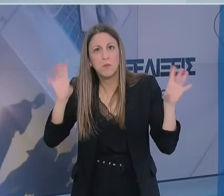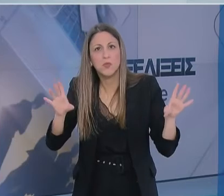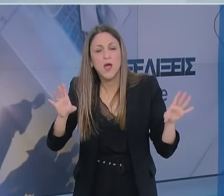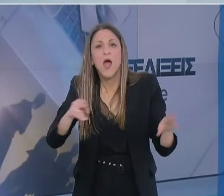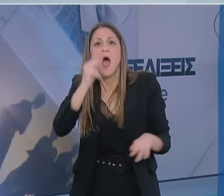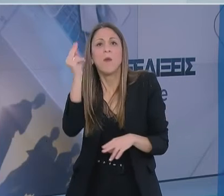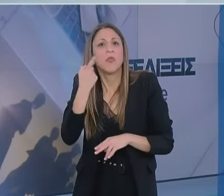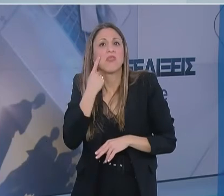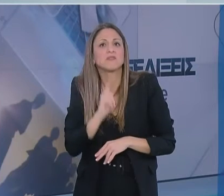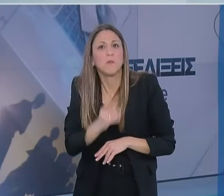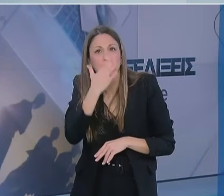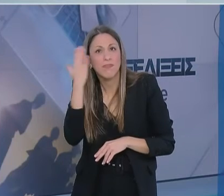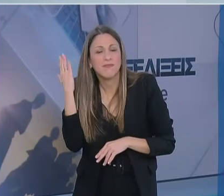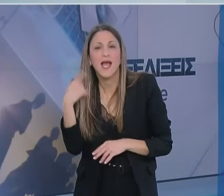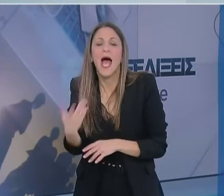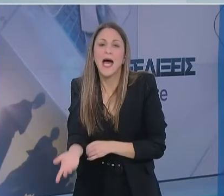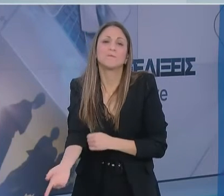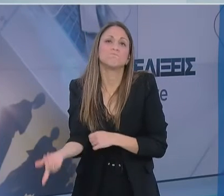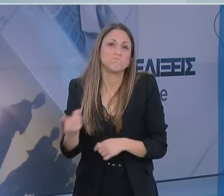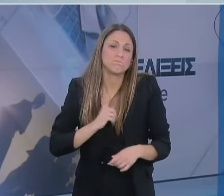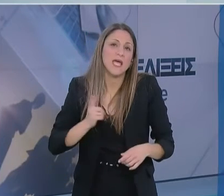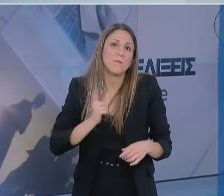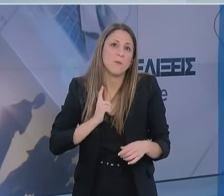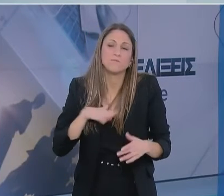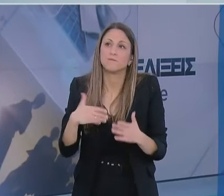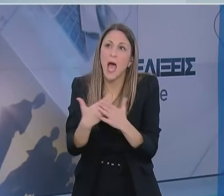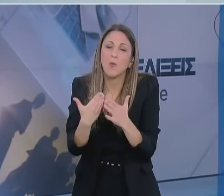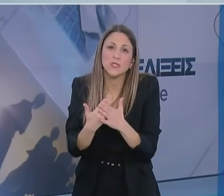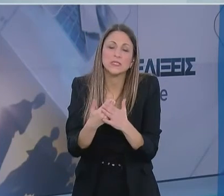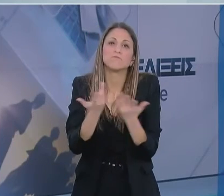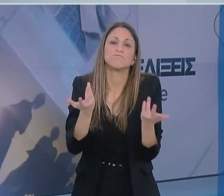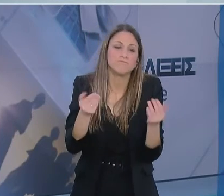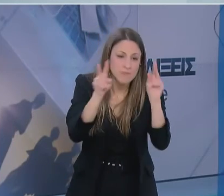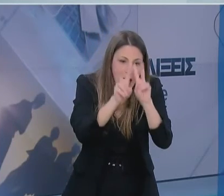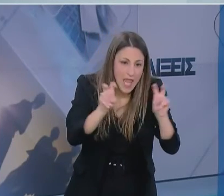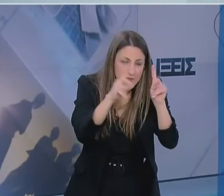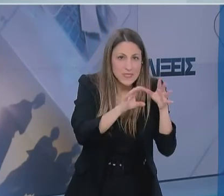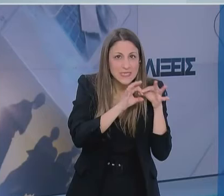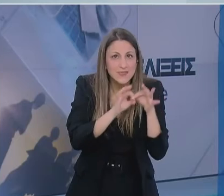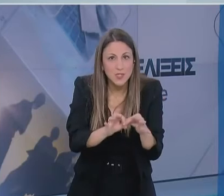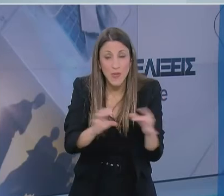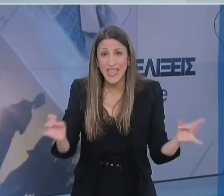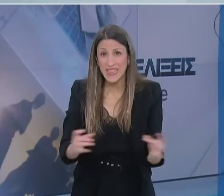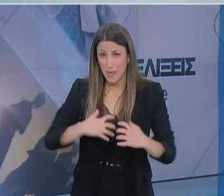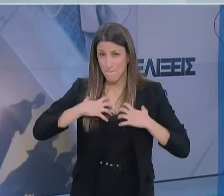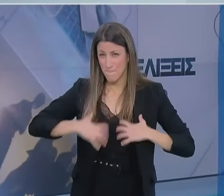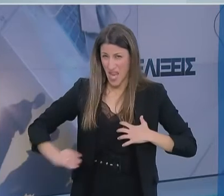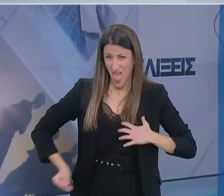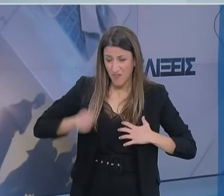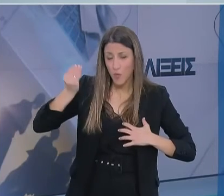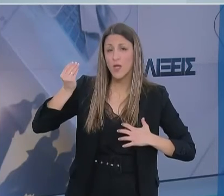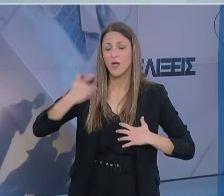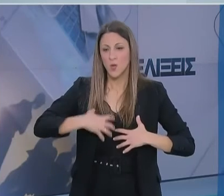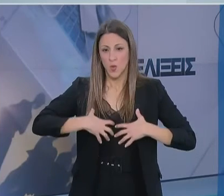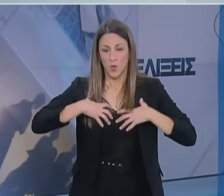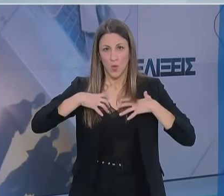επιστημονικά δεδομένα για το αν κάποιοι από αυτούς τους εντελώς ασυμπτωματικούς έχουν εικόνα. Είναι δύσκολο. Γιατί είναι δύσκολο. Γιατί όταν έχεις πνευμονία δημιουργείται μια αίσθηση